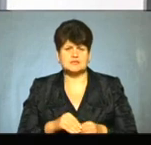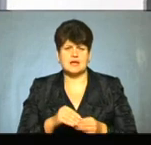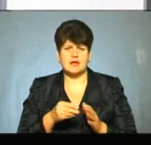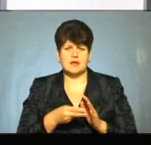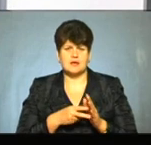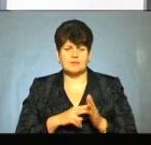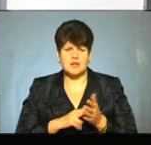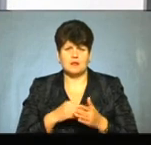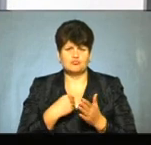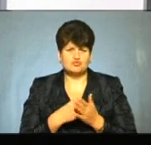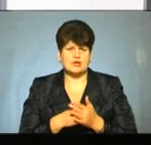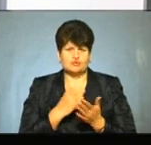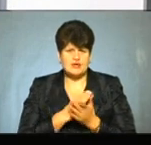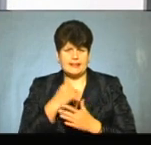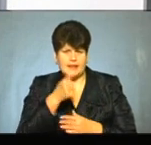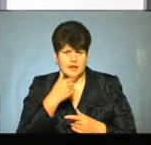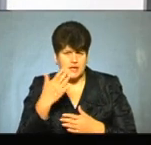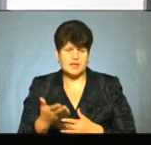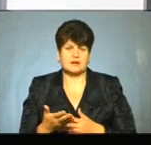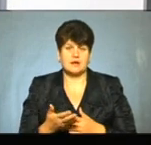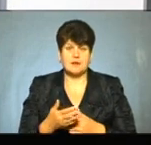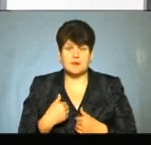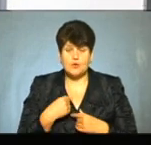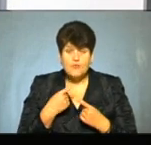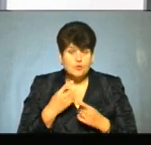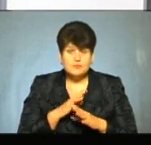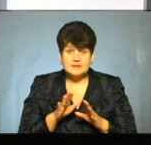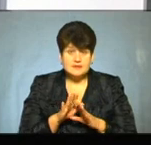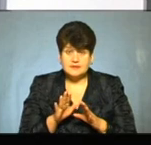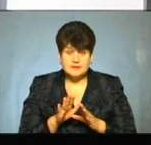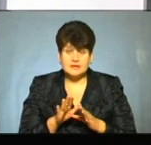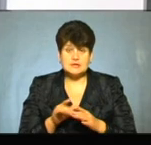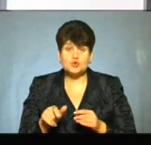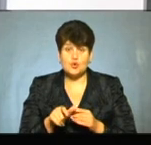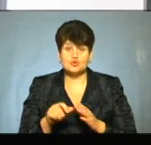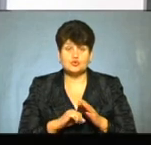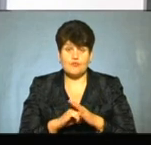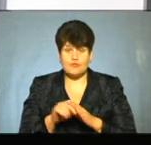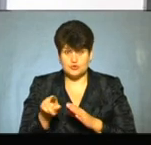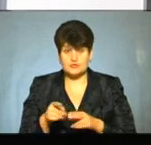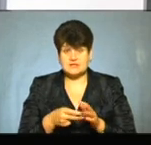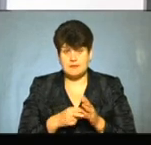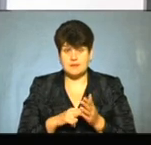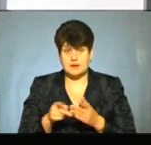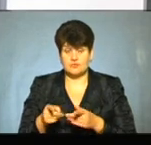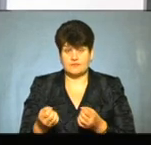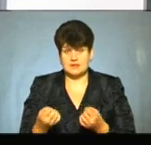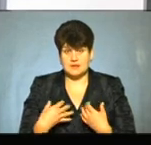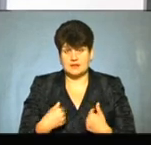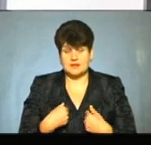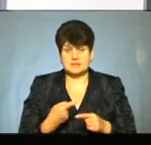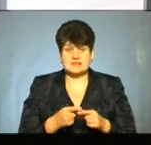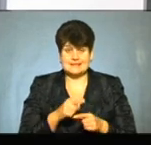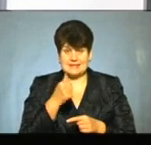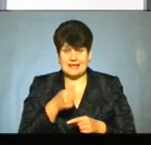дефіцит державного бюджету, скільки там мільярдів не вистачає. Ми говоримо, що не з відкістю, а з дорожнього фонду, те, що ви запланували, дайте на